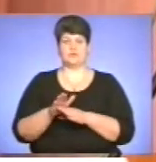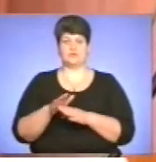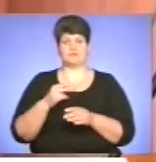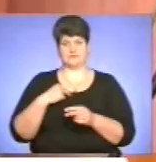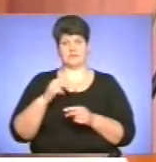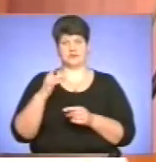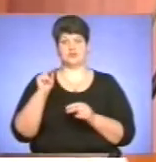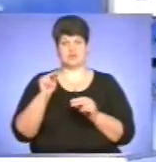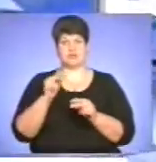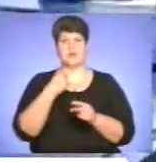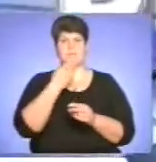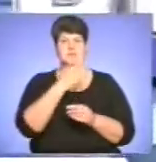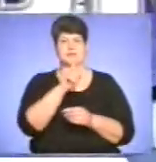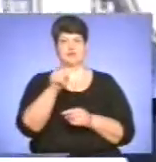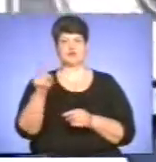Питати буду з кожного.